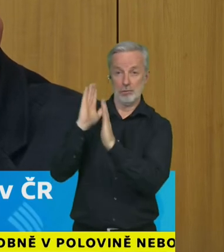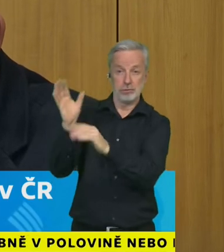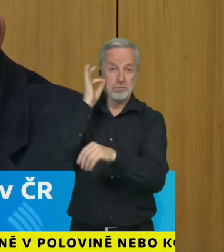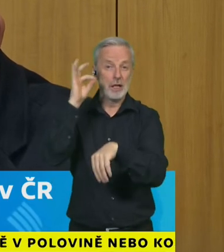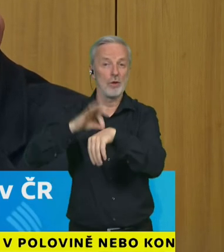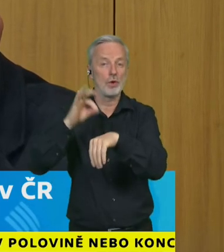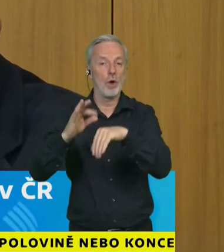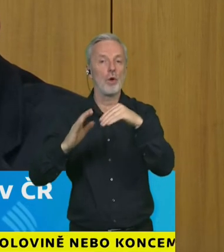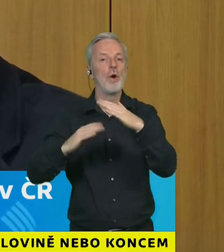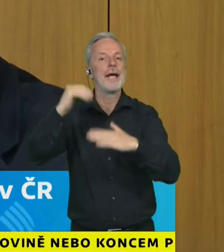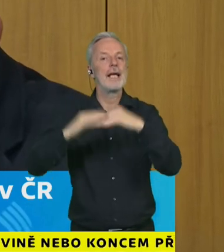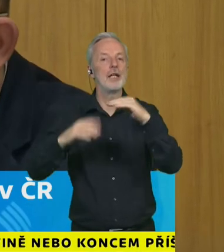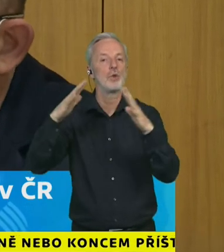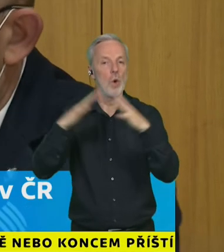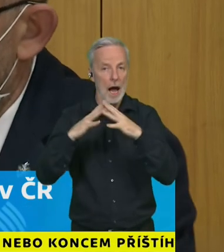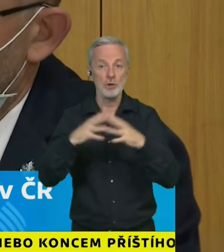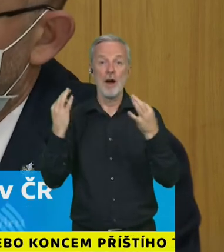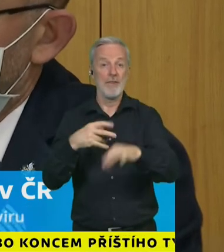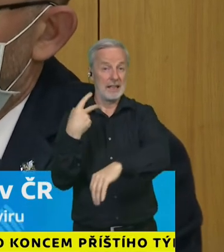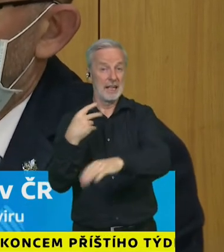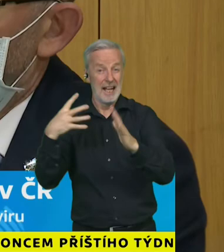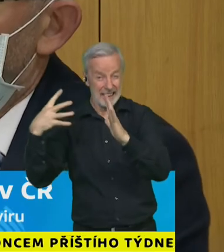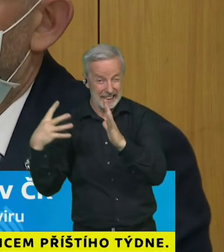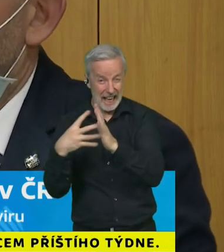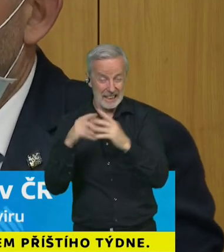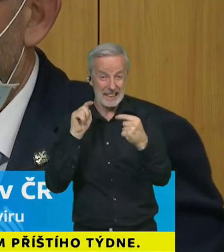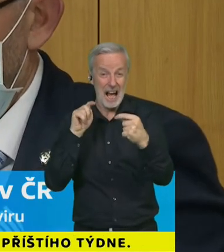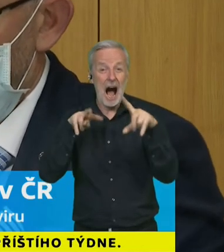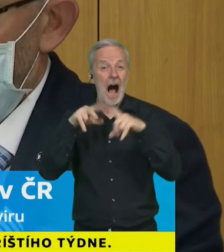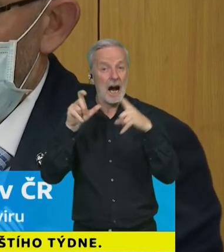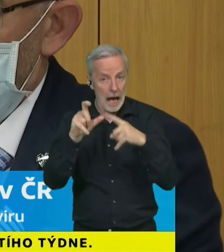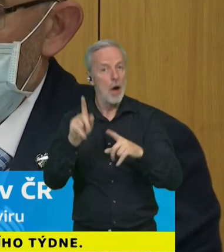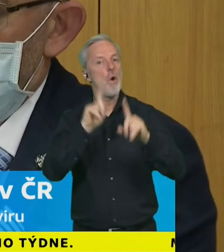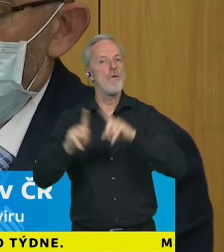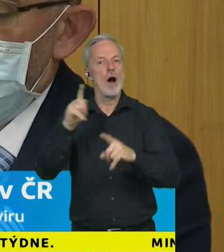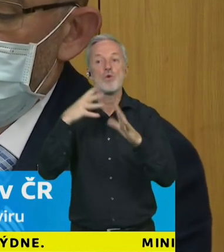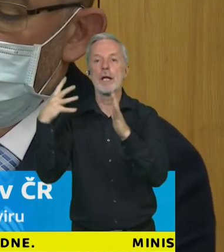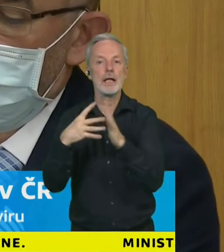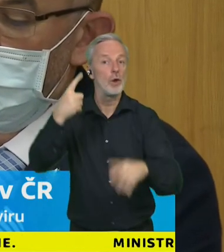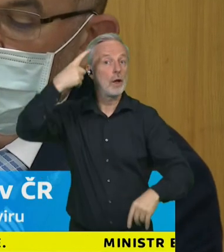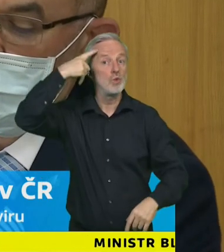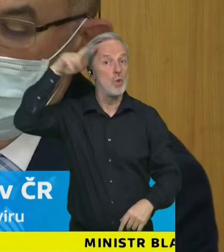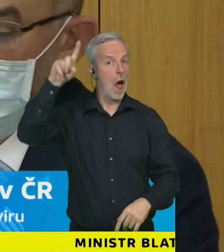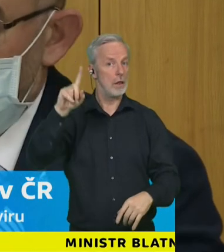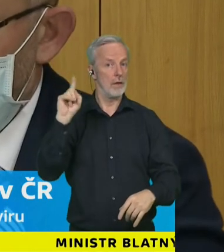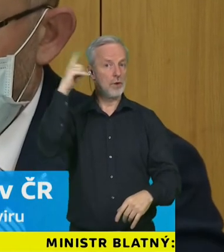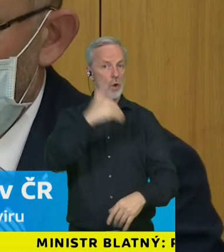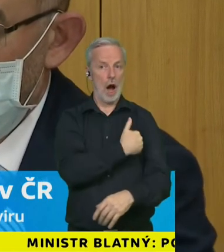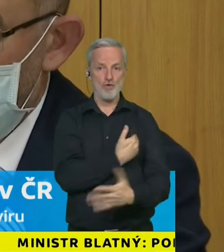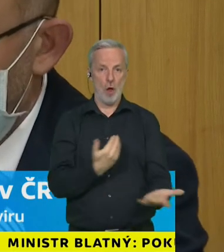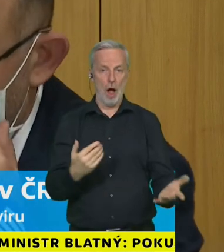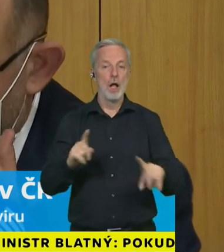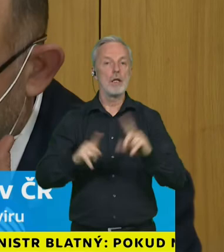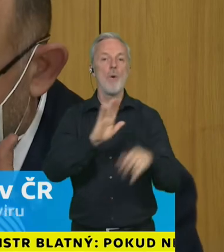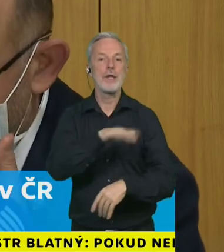jestli ohledně antigenního testování se nezvažuje testování i studentů a žáků když už jsou v tom zahrnutí učitele tak jestli by to taky